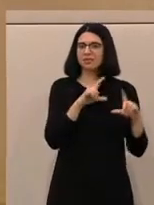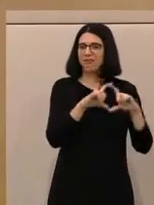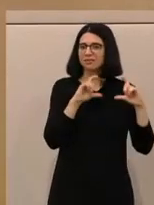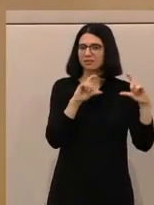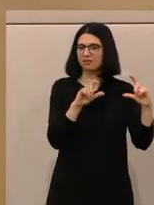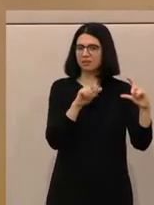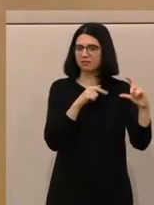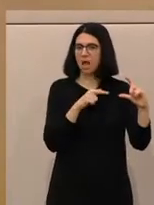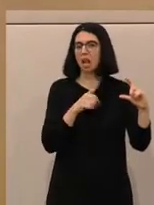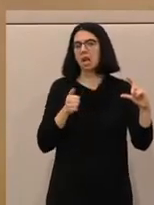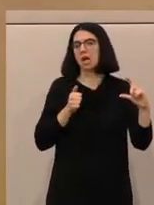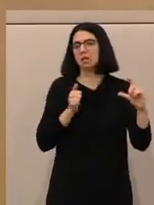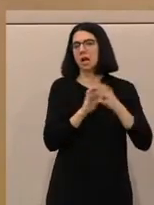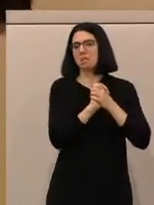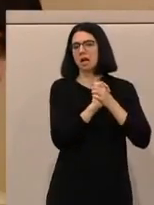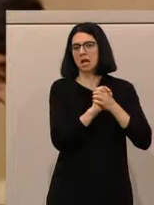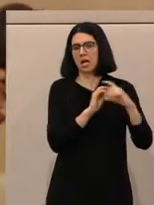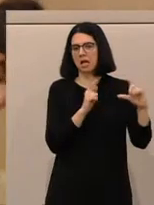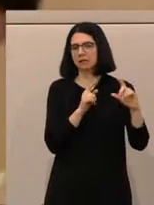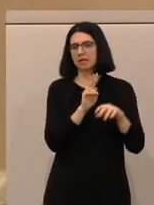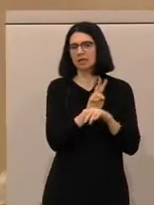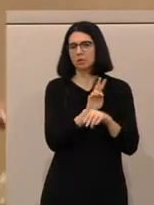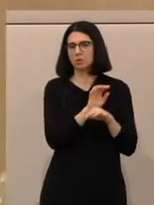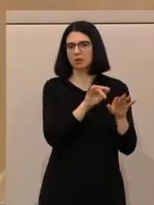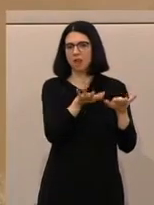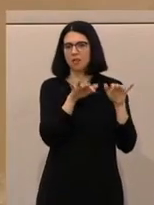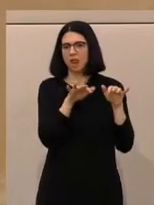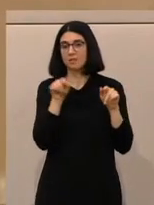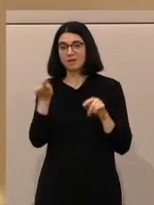Kameraden als Security im Parlament.